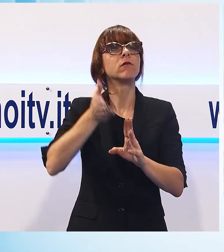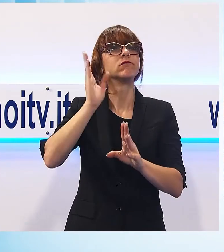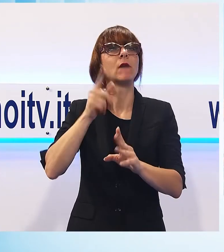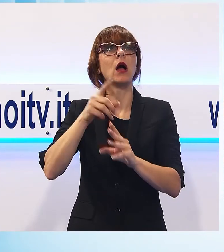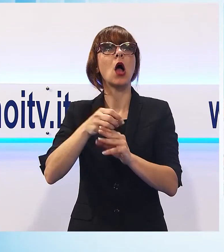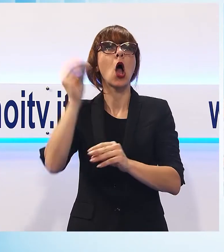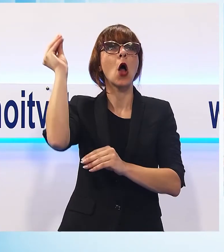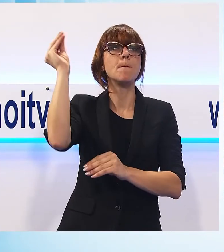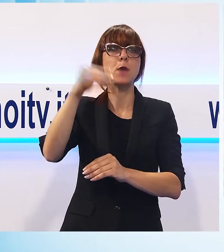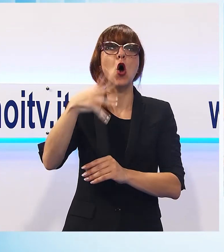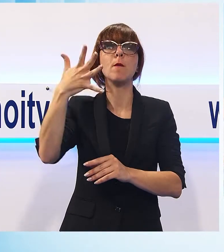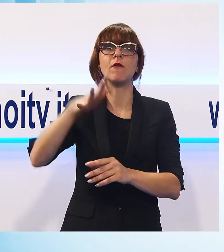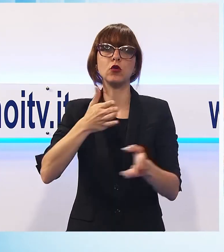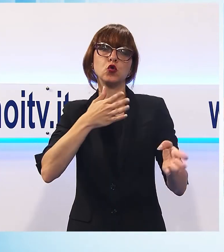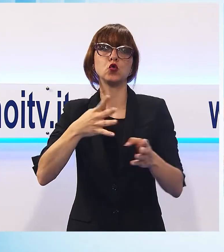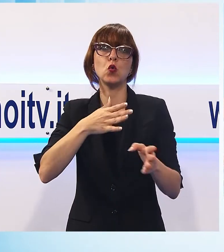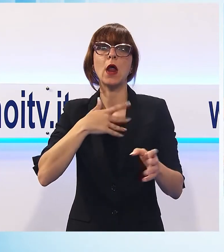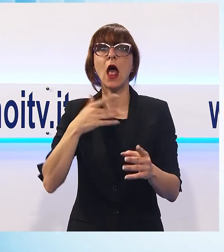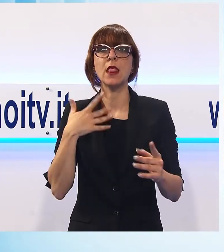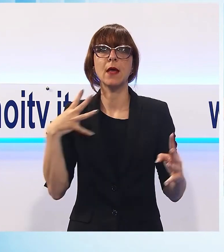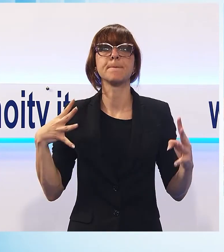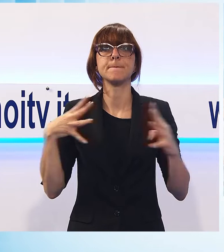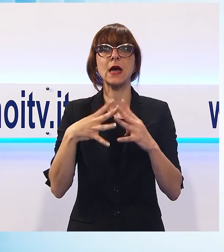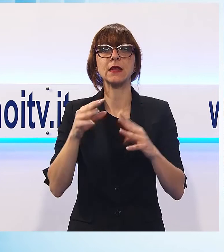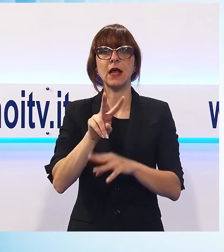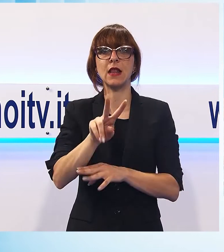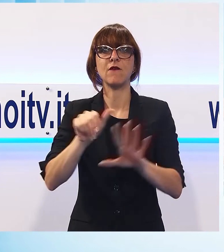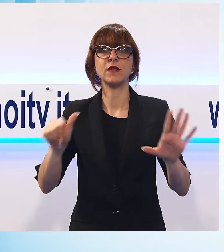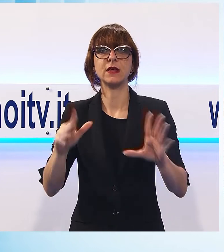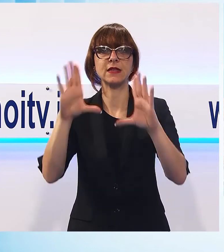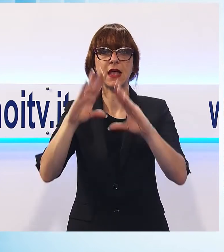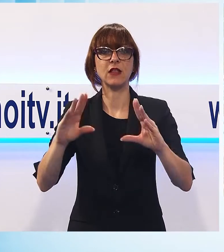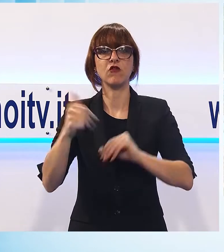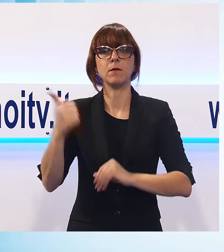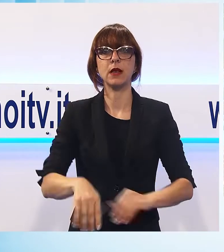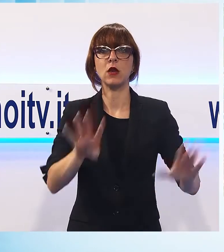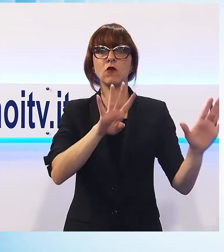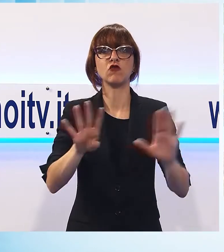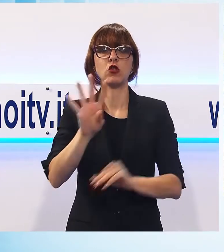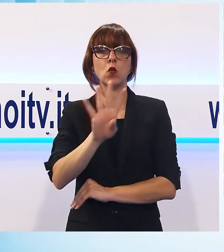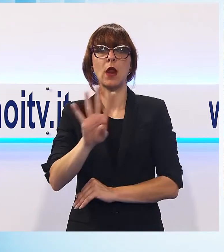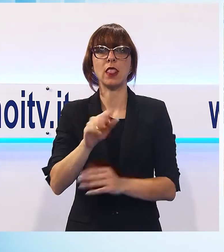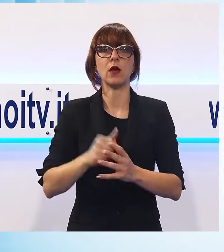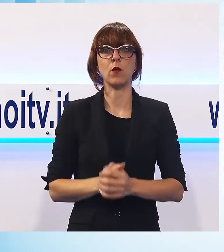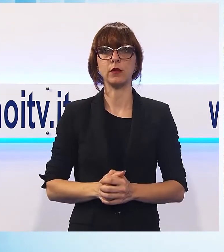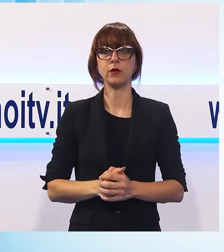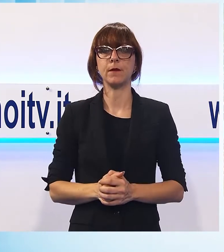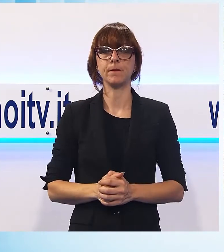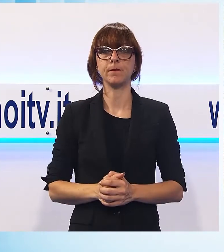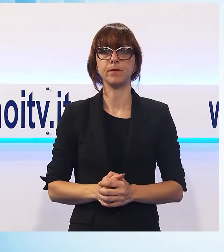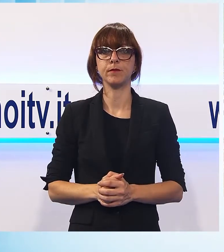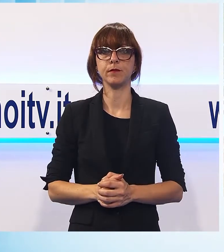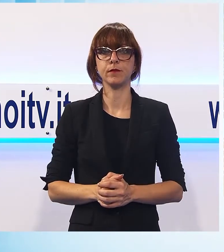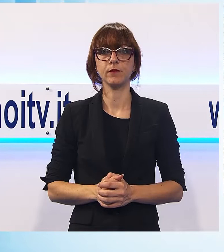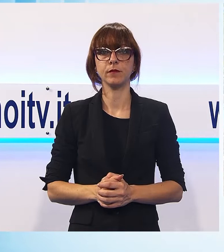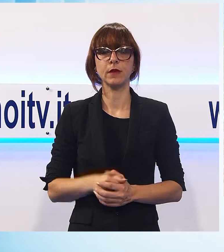seriamente danneggiata durante la tristemente nota battaglia del 26 dicembre del 44. Si vuole insomma consolidare quanto è rimasto,